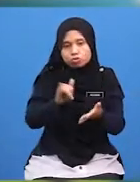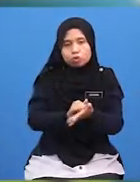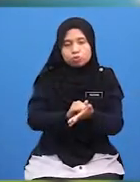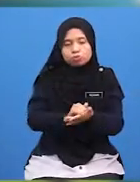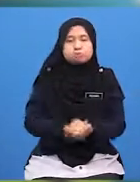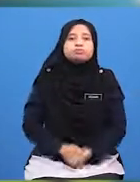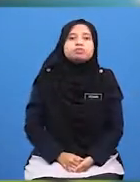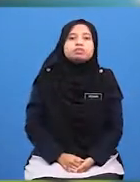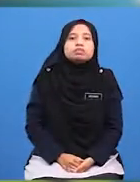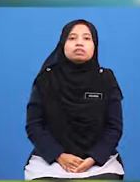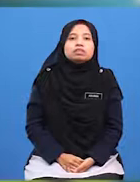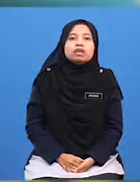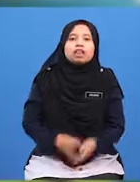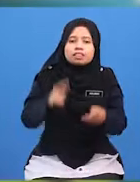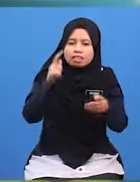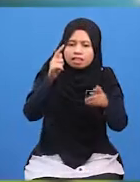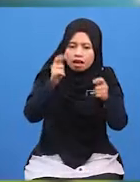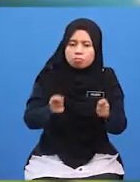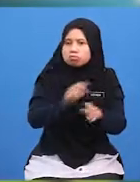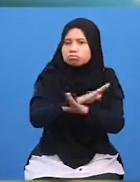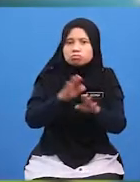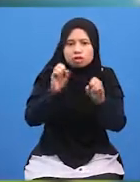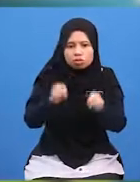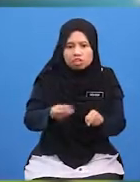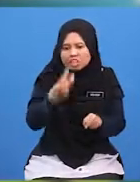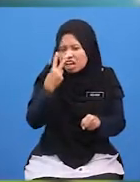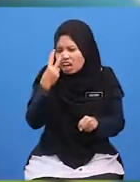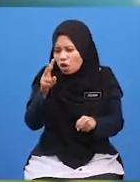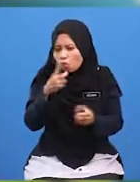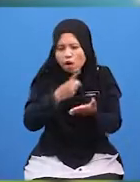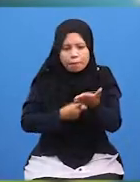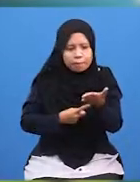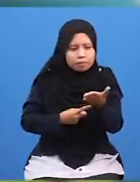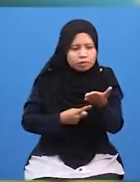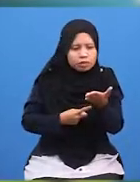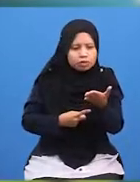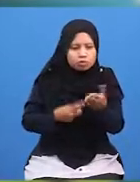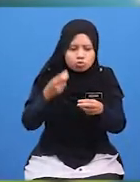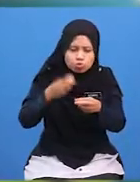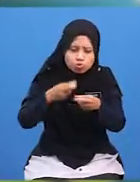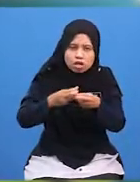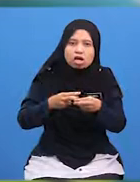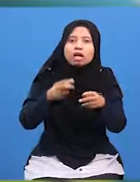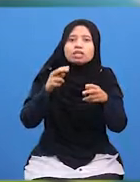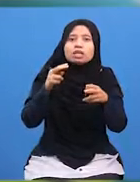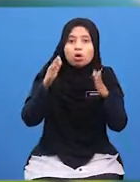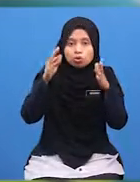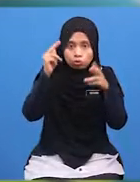mana tamu tidak boleh memberati Ataupun menyesahkan tuan rumah